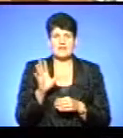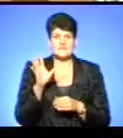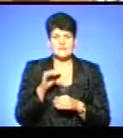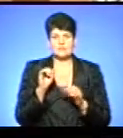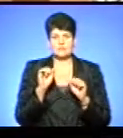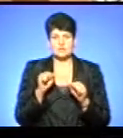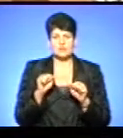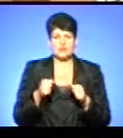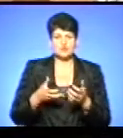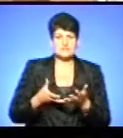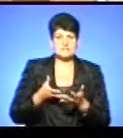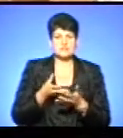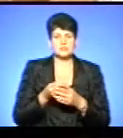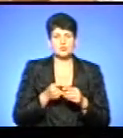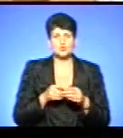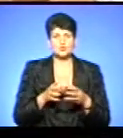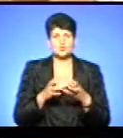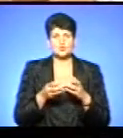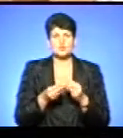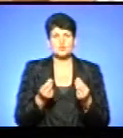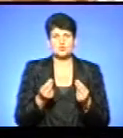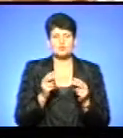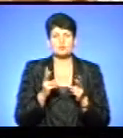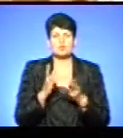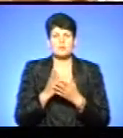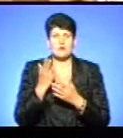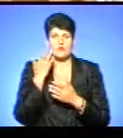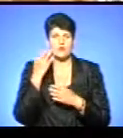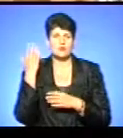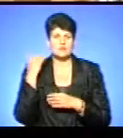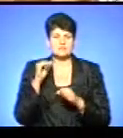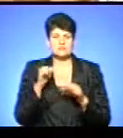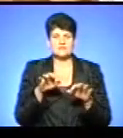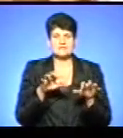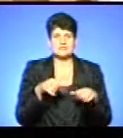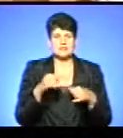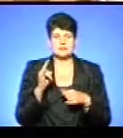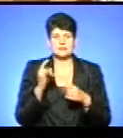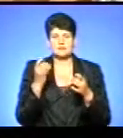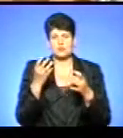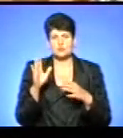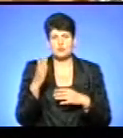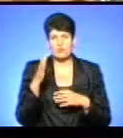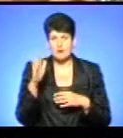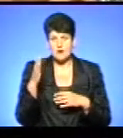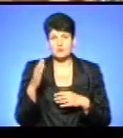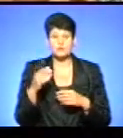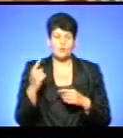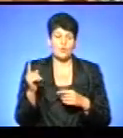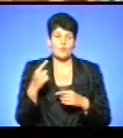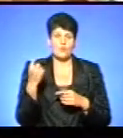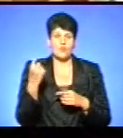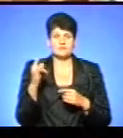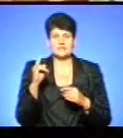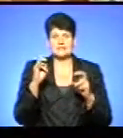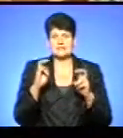можуть заплатити ту суму, яка, хто мав колись можливість забирати дитину і просто погуляти, то собі гуляв. Дитина